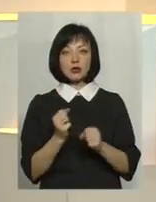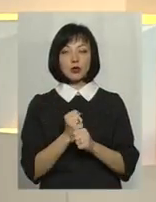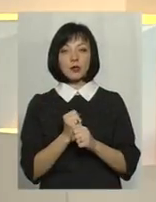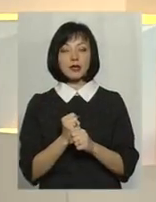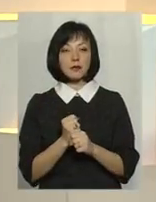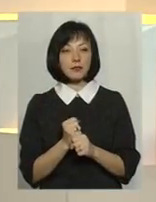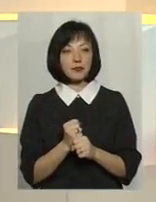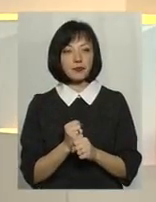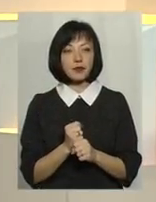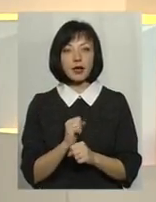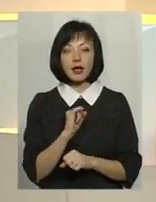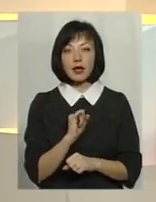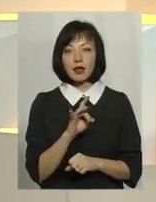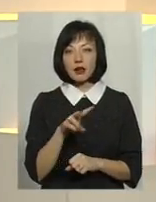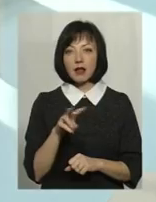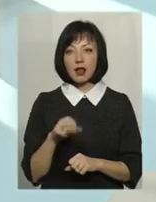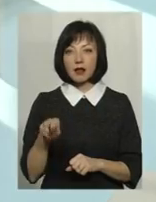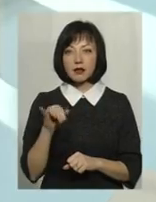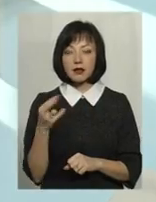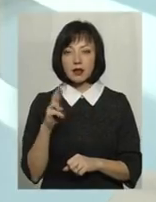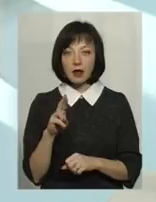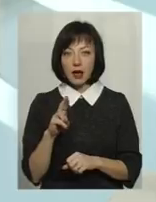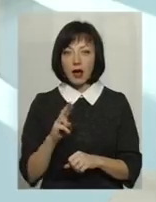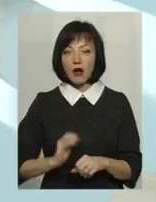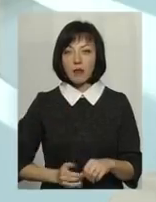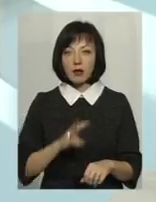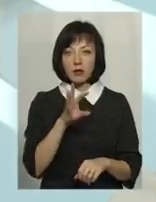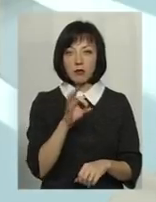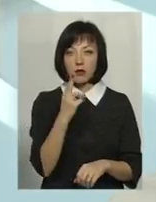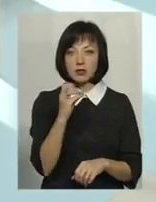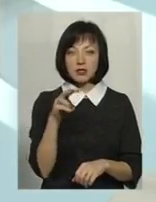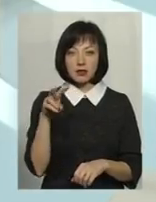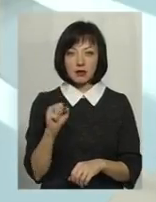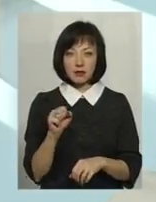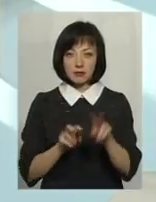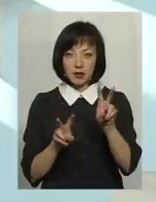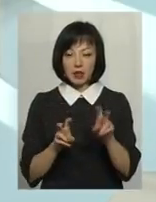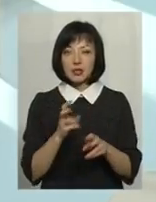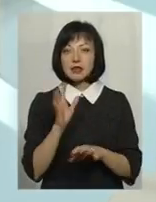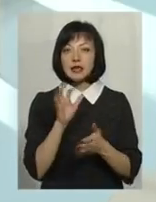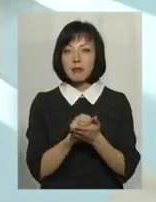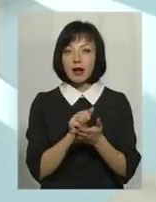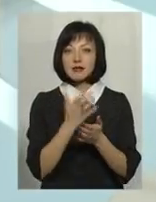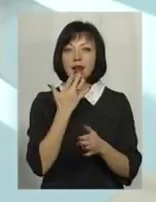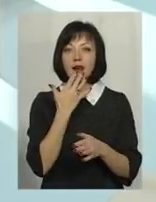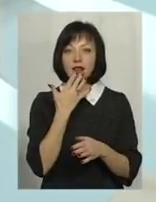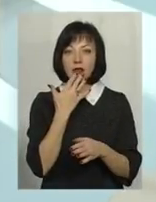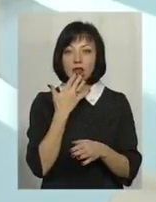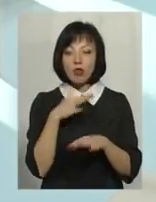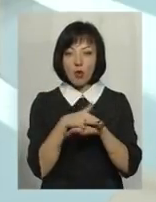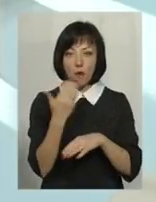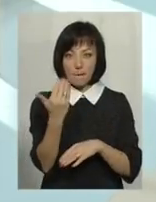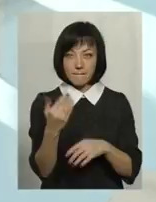в Ірландії це дистрибіційна компанія Максела, яка безпосередньо займається етнопродуктом, а в Німеччині